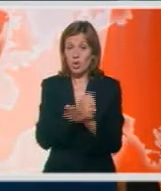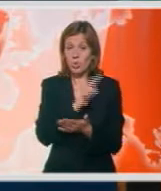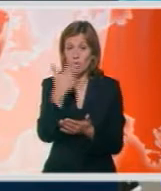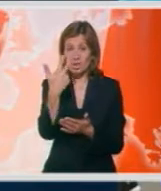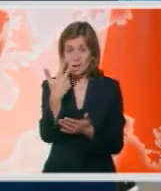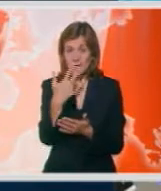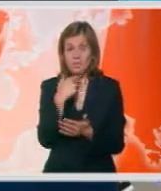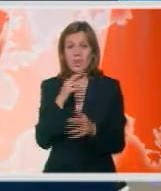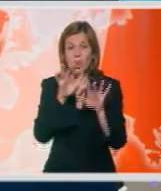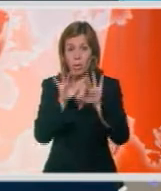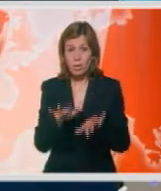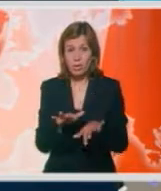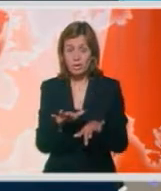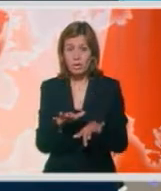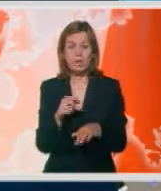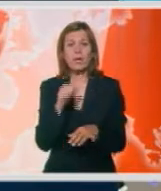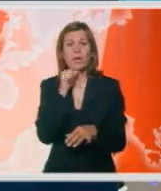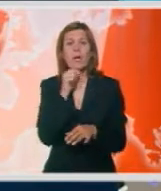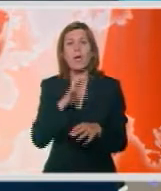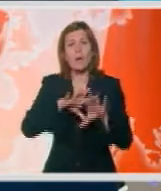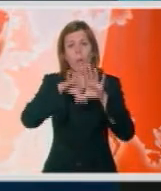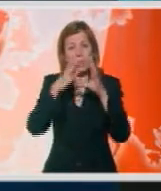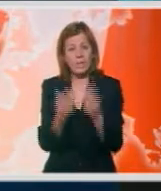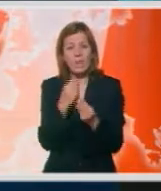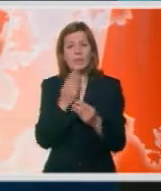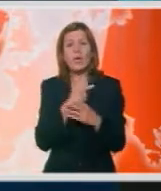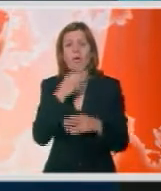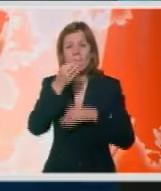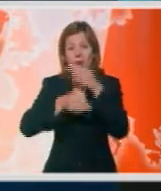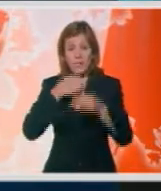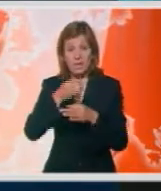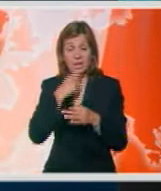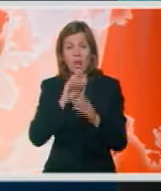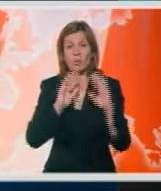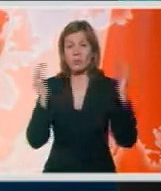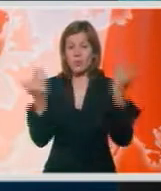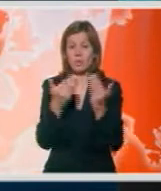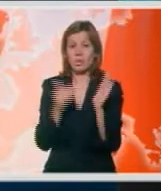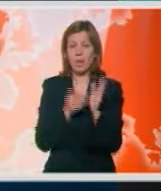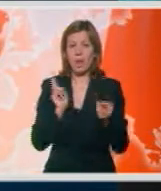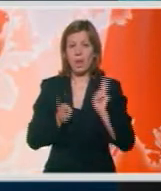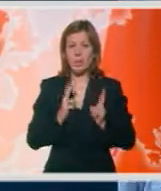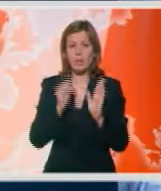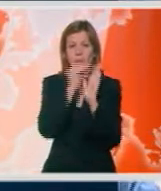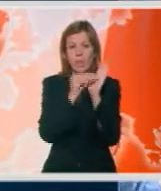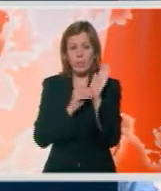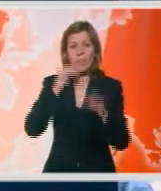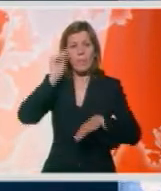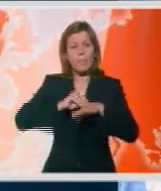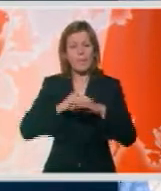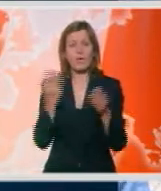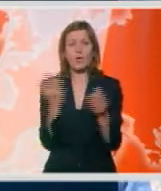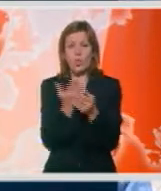personalnih kompjutera, softvere i kompletnu opremu za informatičku učionicu, potrebno je da nastavnici popune prijavna dokumenta,